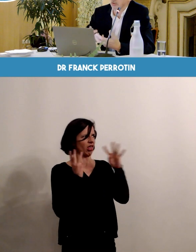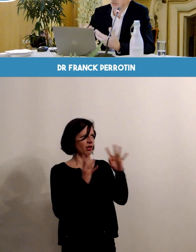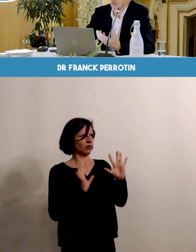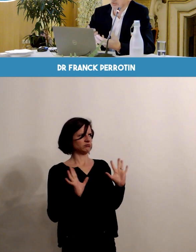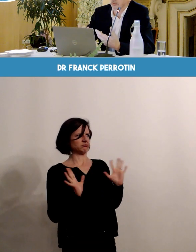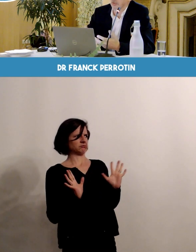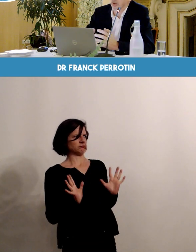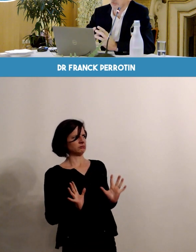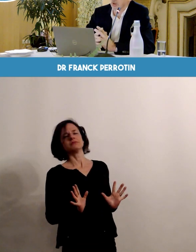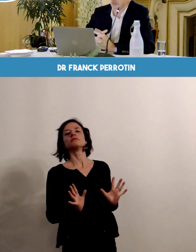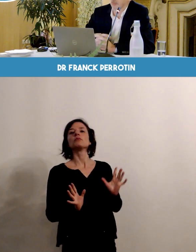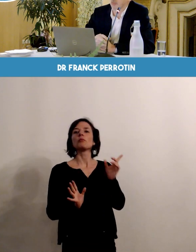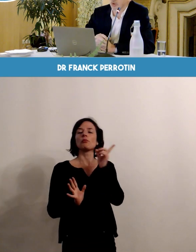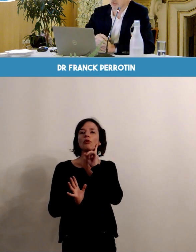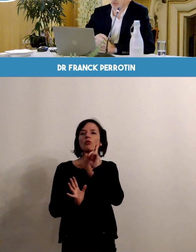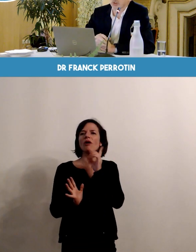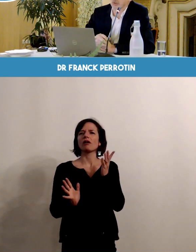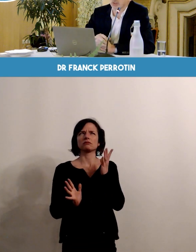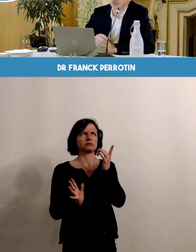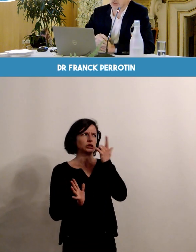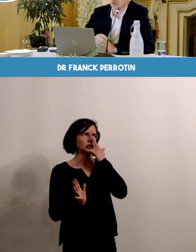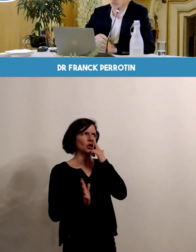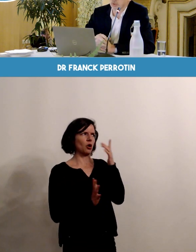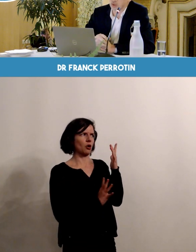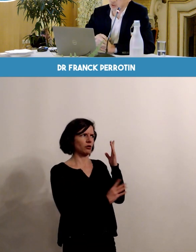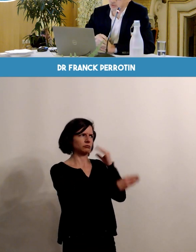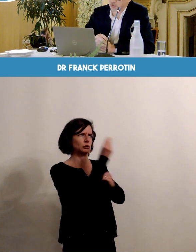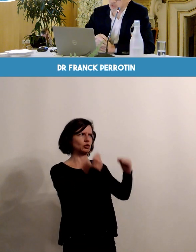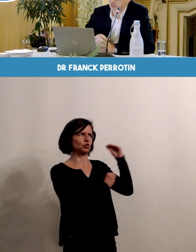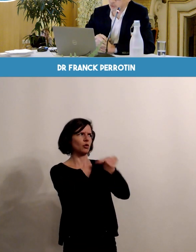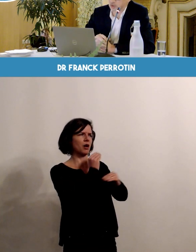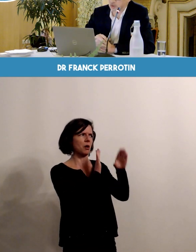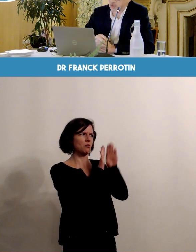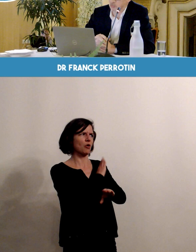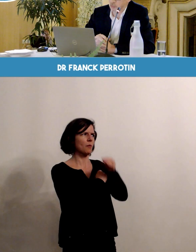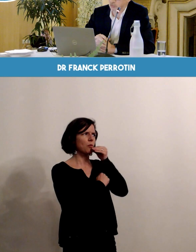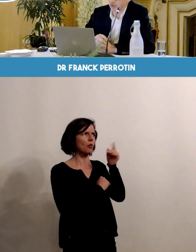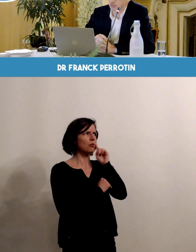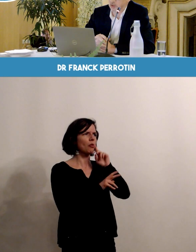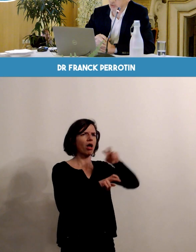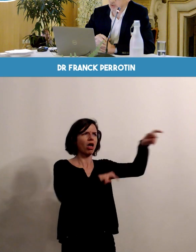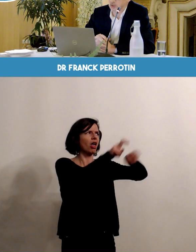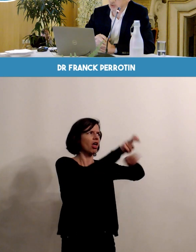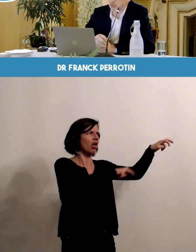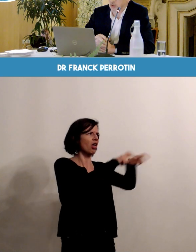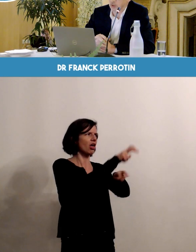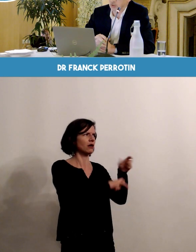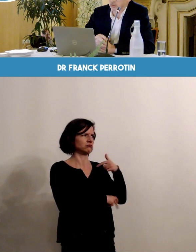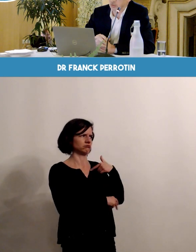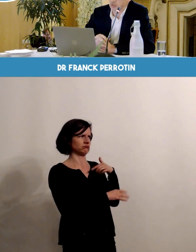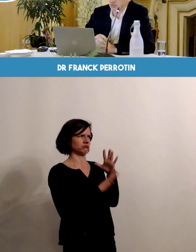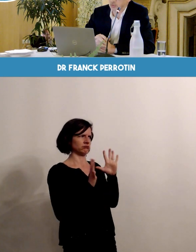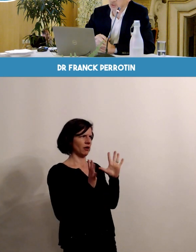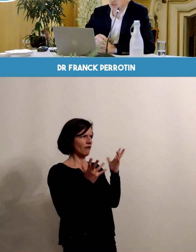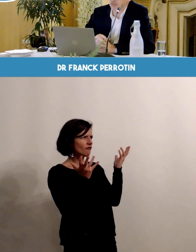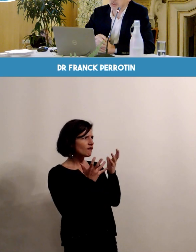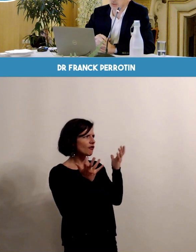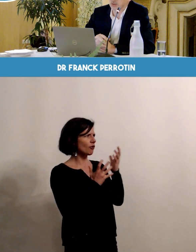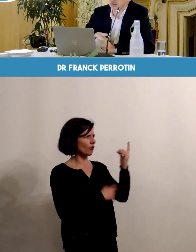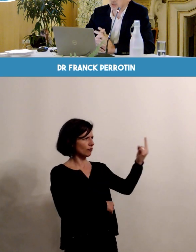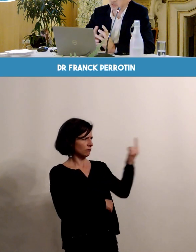on se dit qu'on va avoir un peu moins de personnalisation et effectivement, il y a beaucoup de femmes maintenant qui